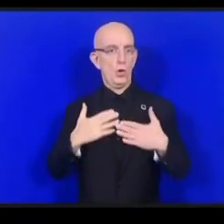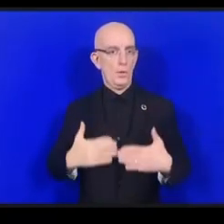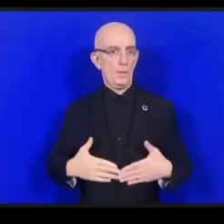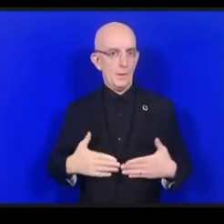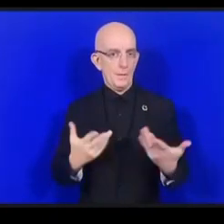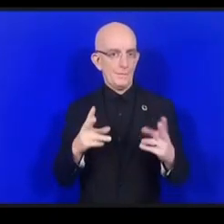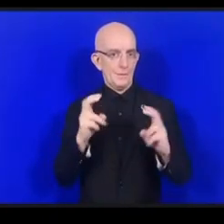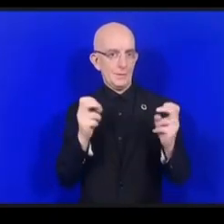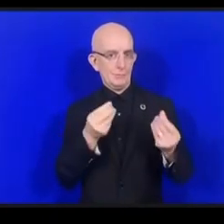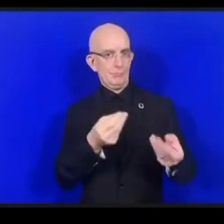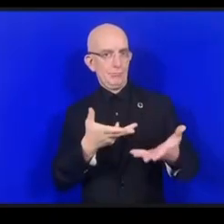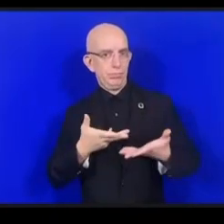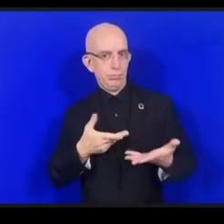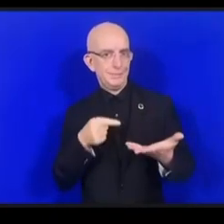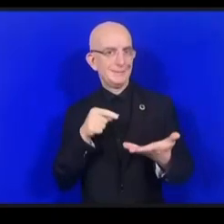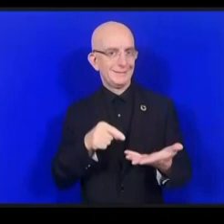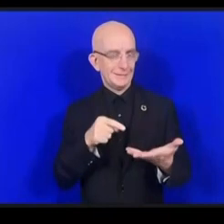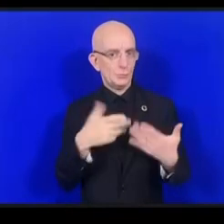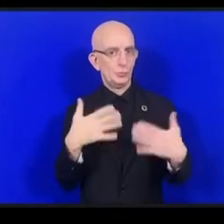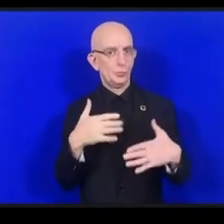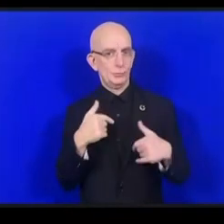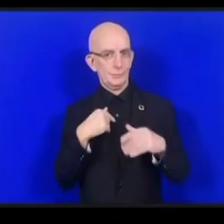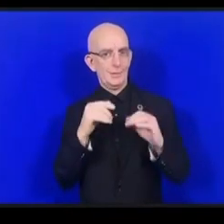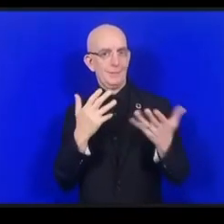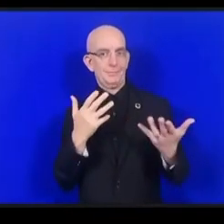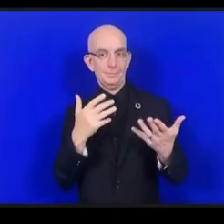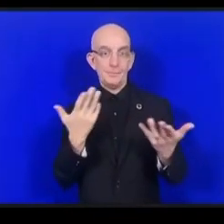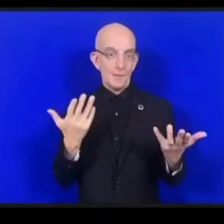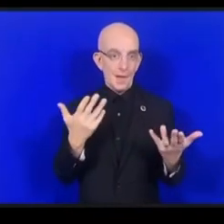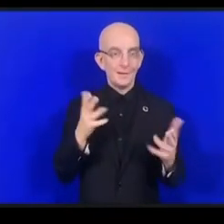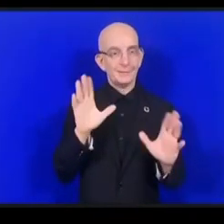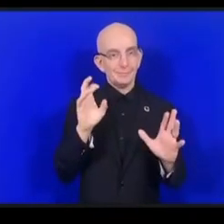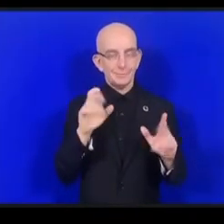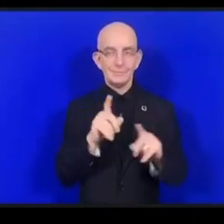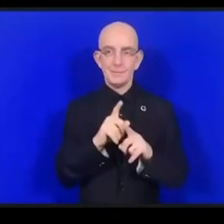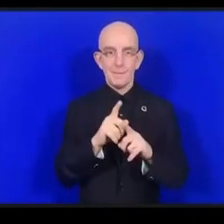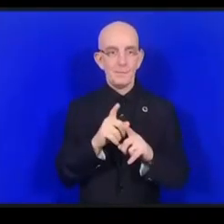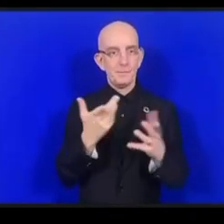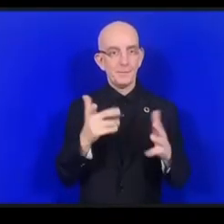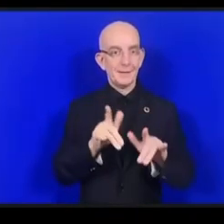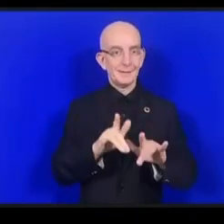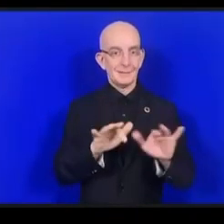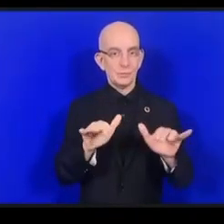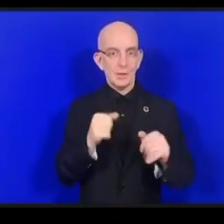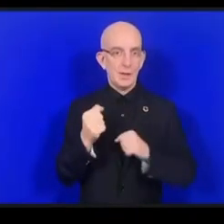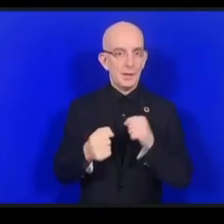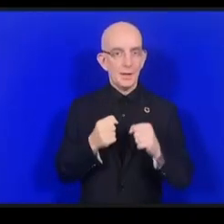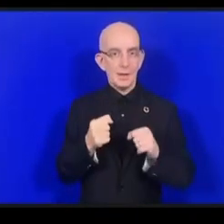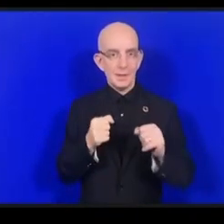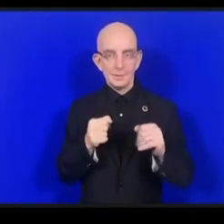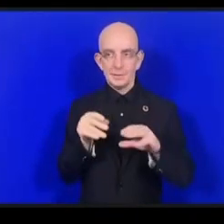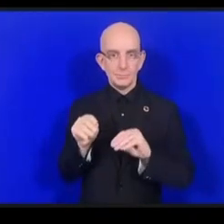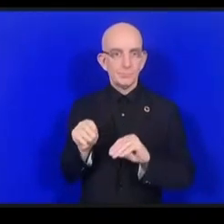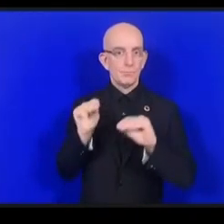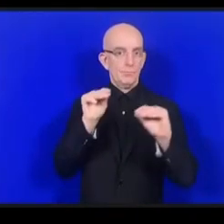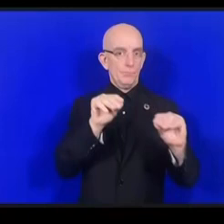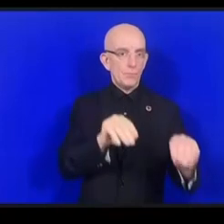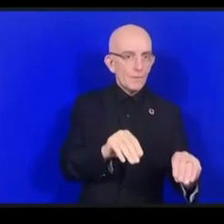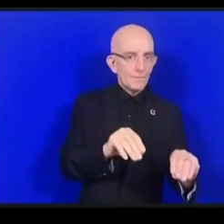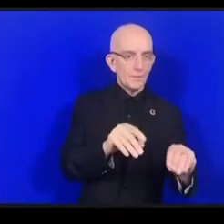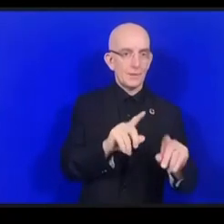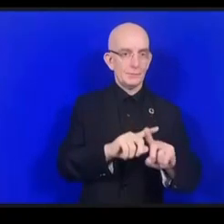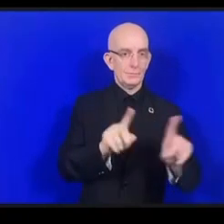الكلمة لثيو الذي أعتبره من مواليد الإنترنت أنا شخصيا أعتبر أني من المهاجرين إلى